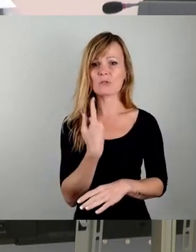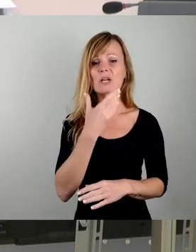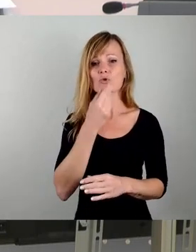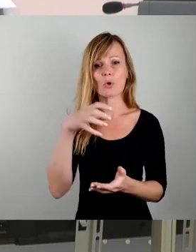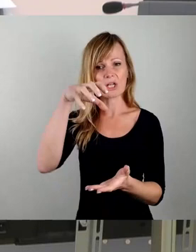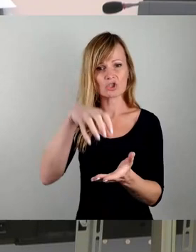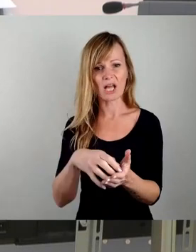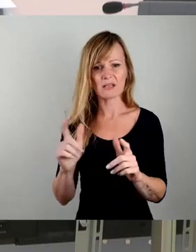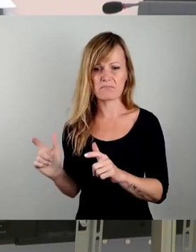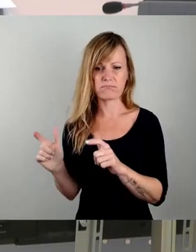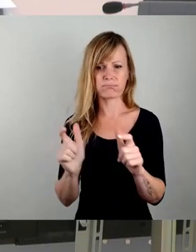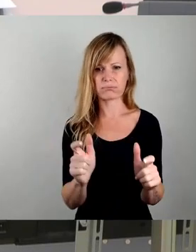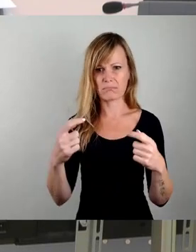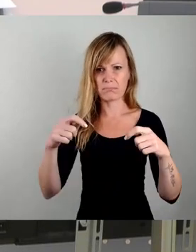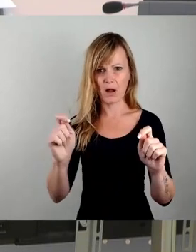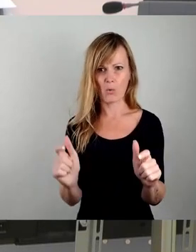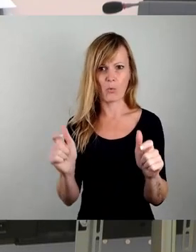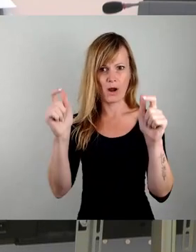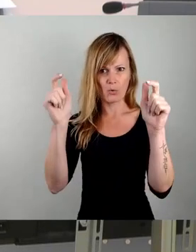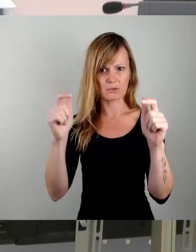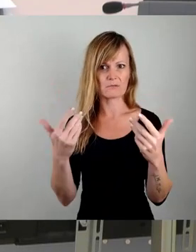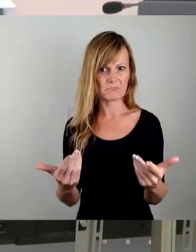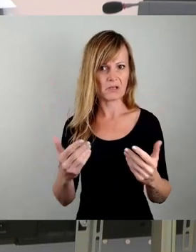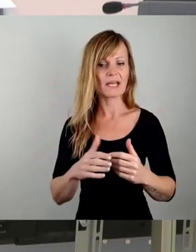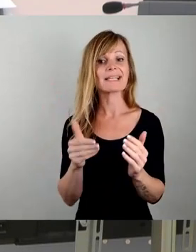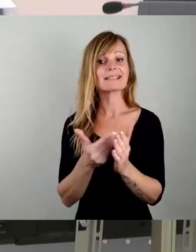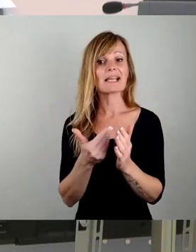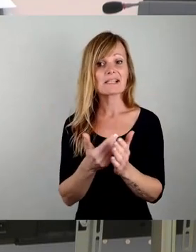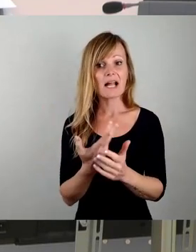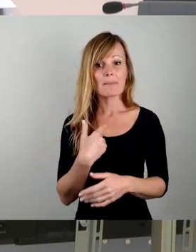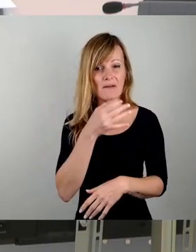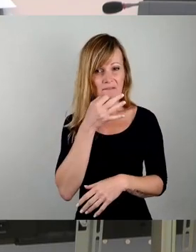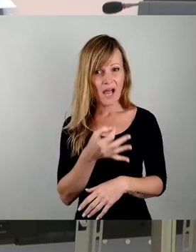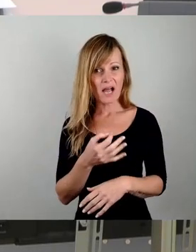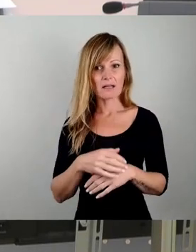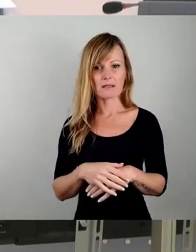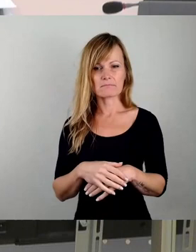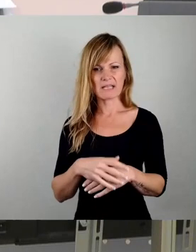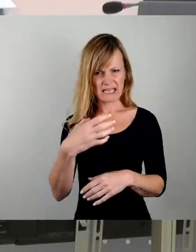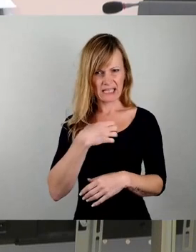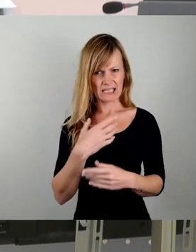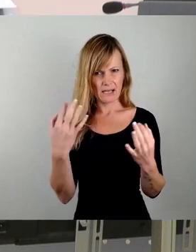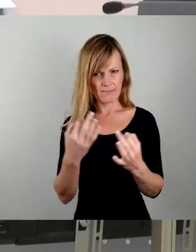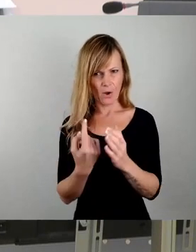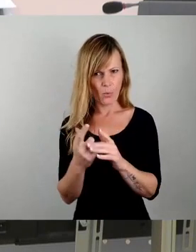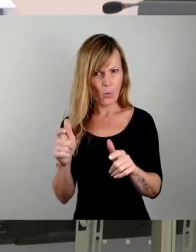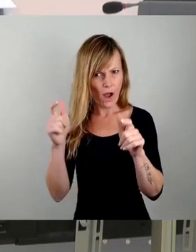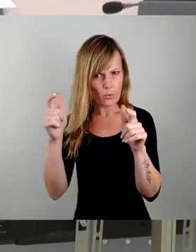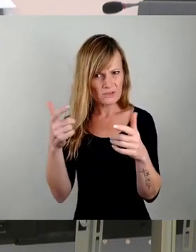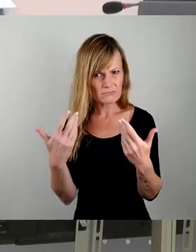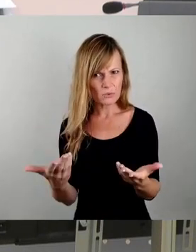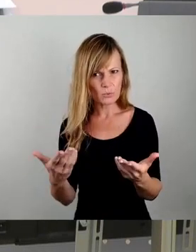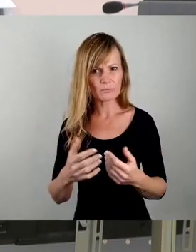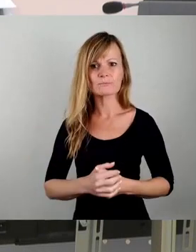uns lautet die Grundsatzfrage, braucht Dresden überhaupt Hochhäuser? Und unsere